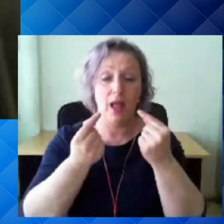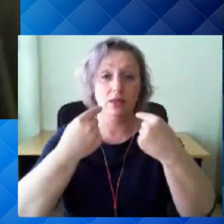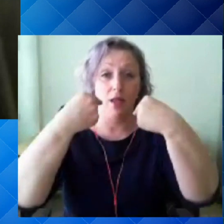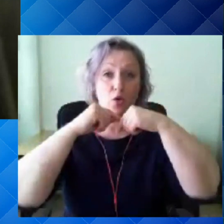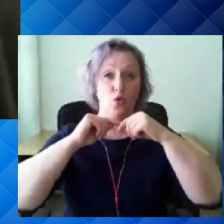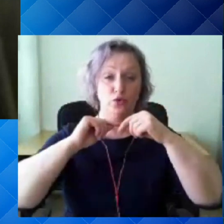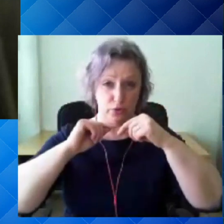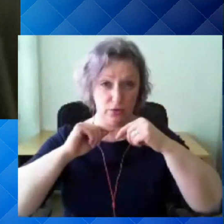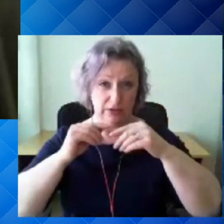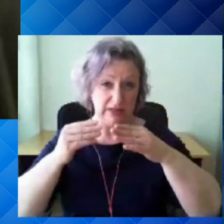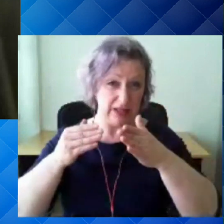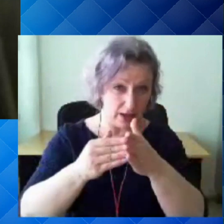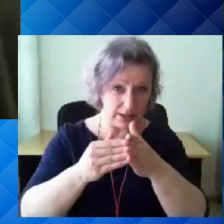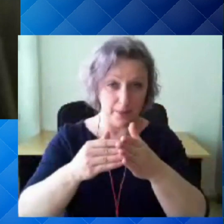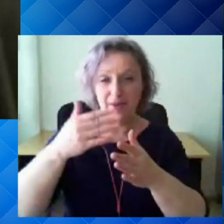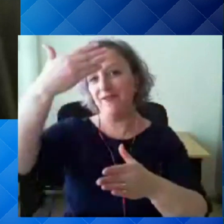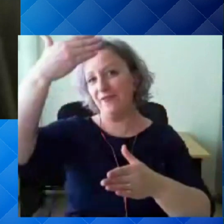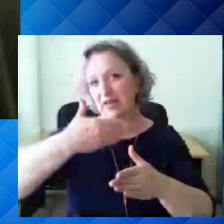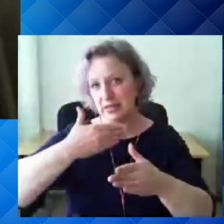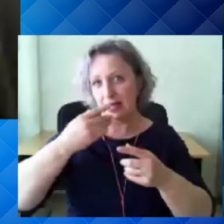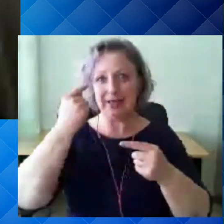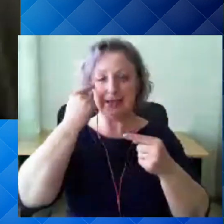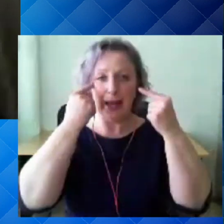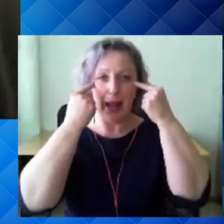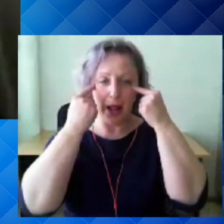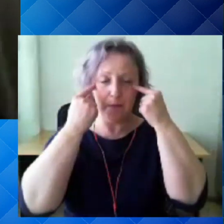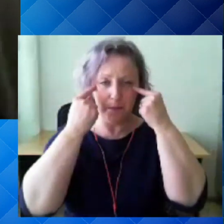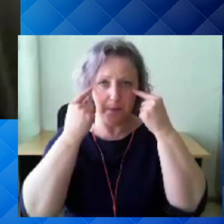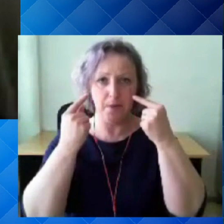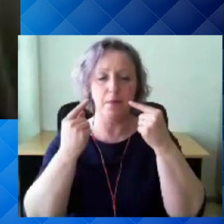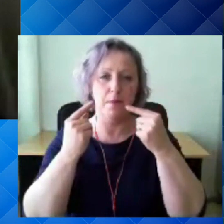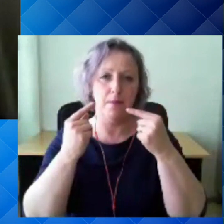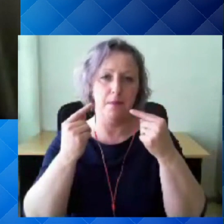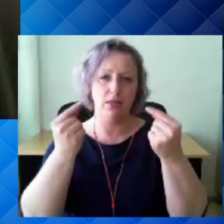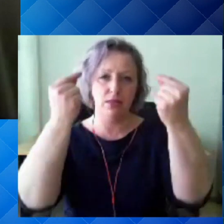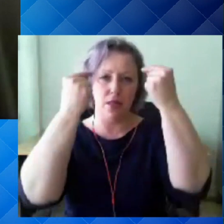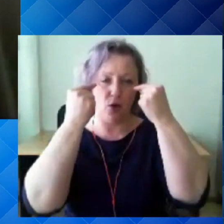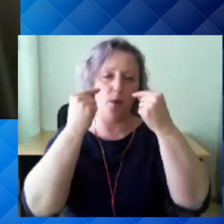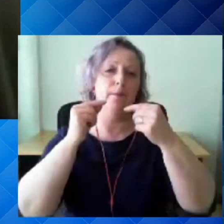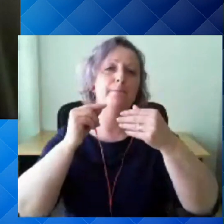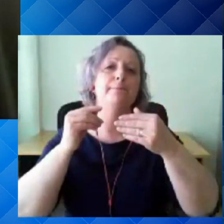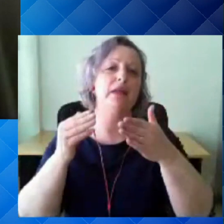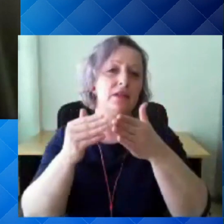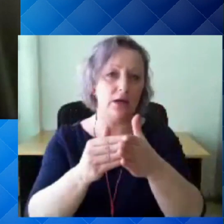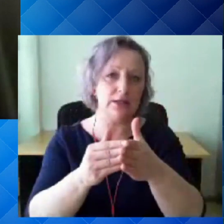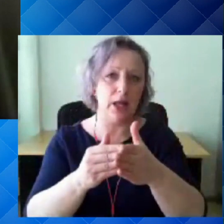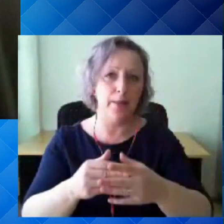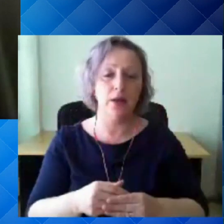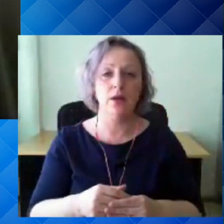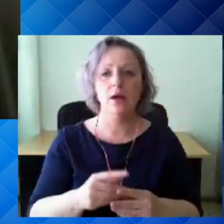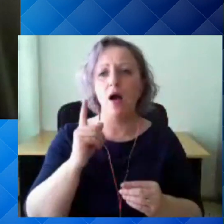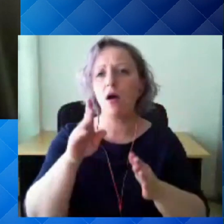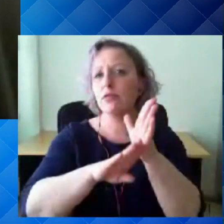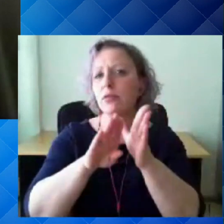nina kaudu, visiir siis takistab silma limas kestade kaudu. Aga üldiselt tava kasutajale nii-öelda